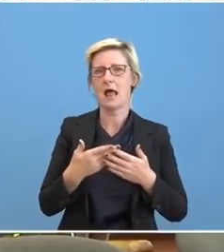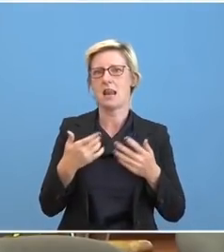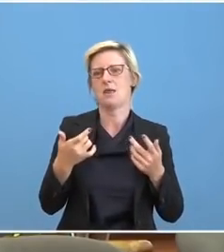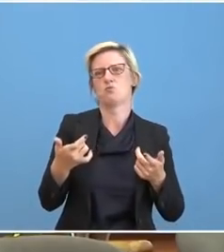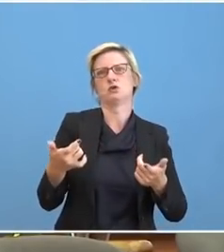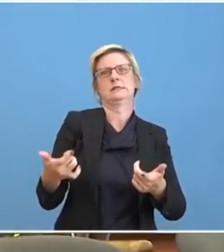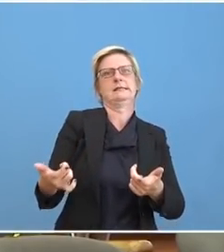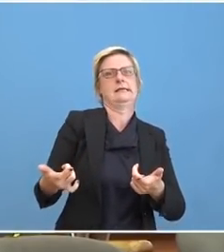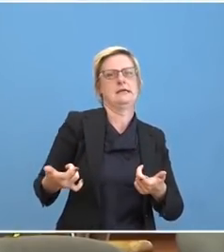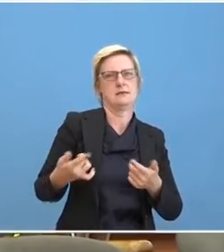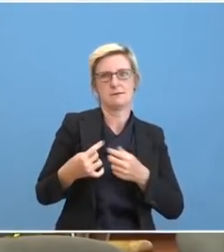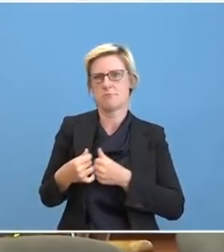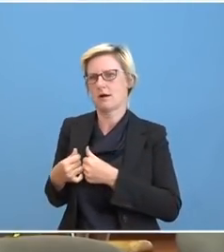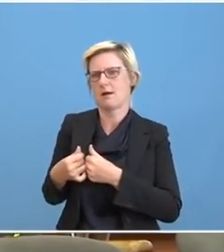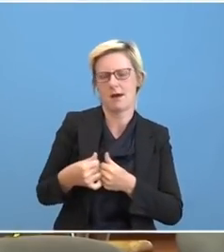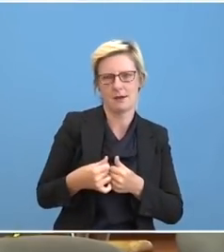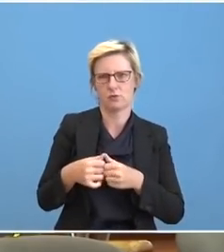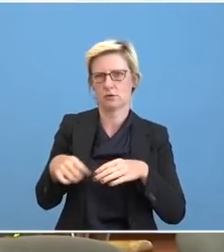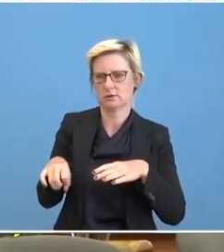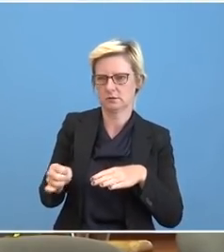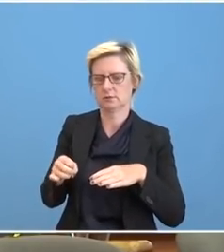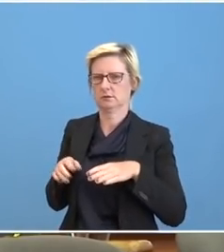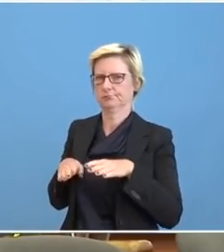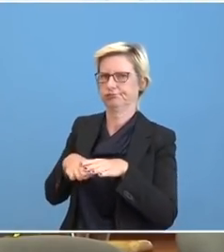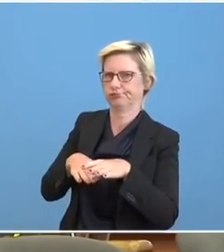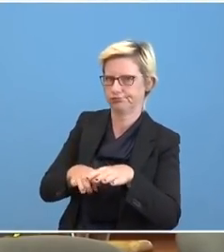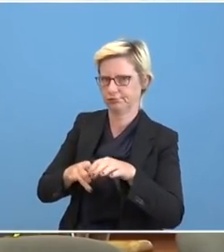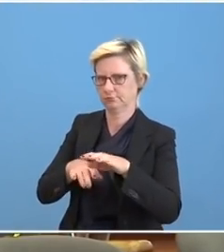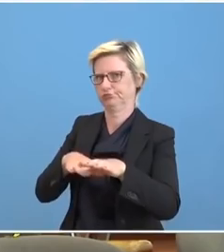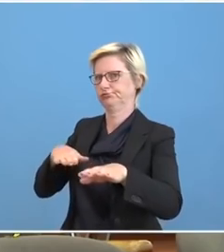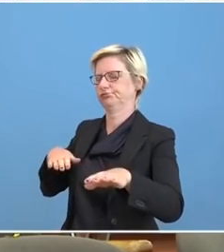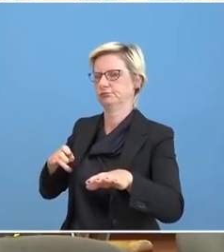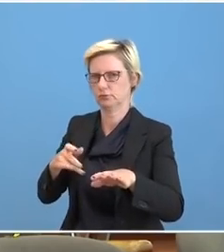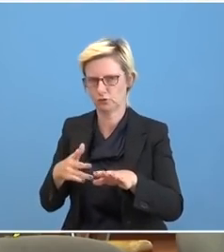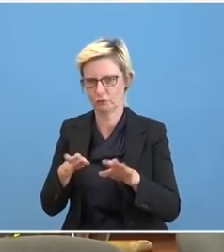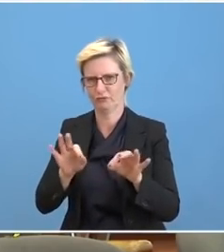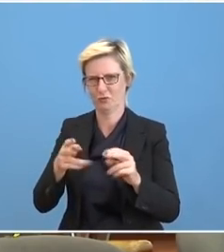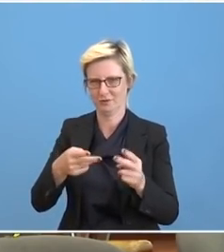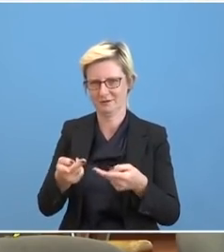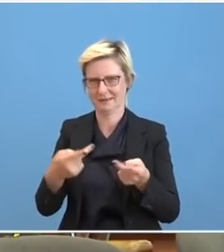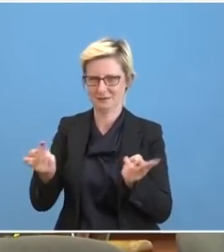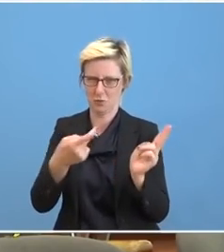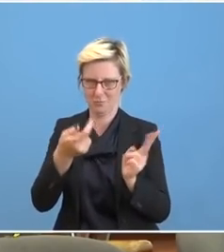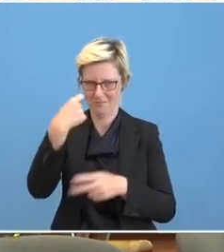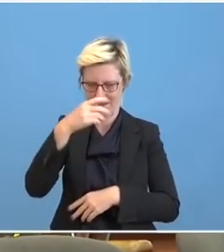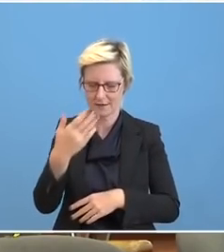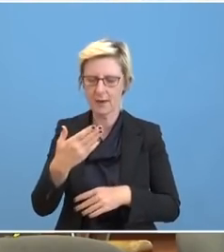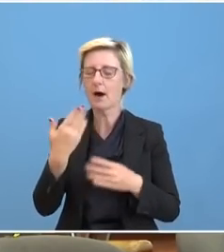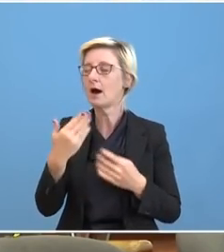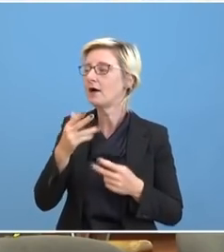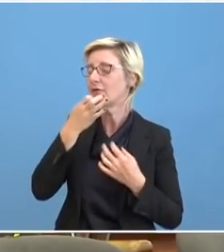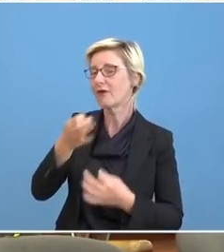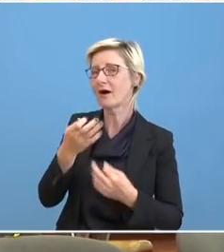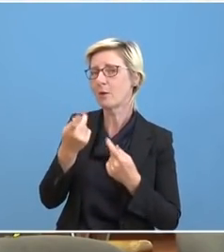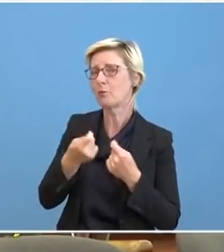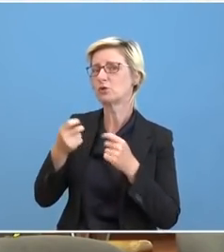angesprochen. Da würde mich interessieren, wäre die Bundesregierung denn bereit, ebenso